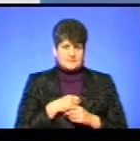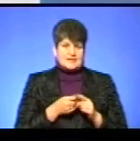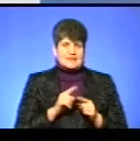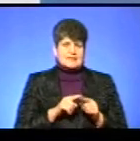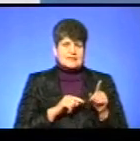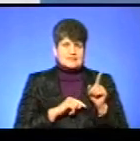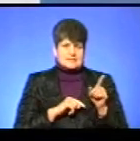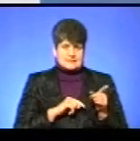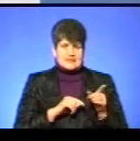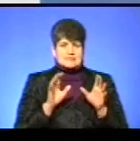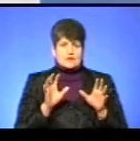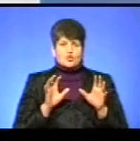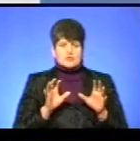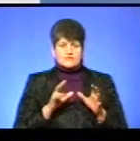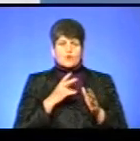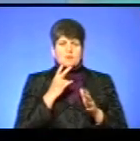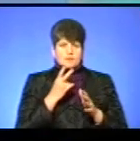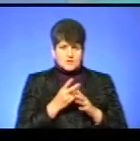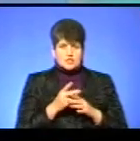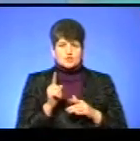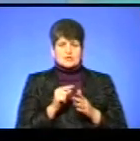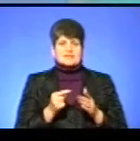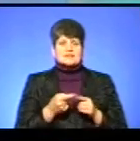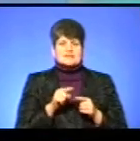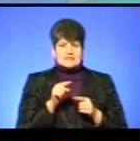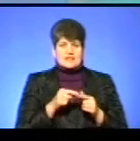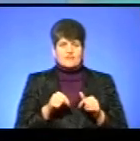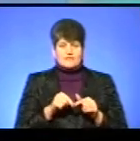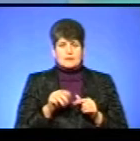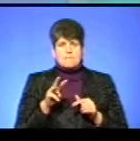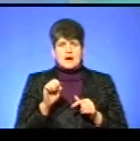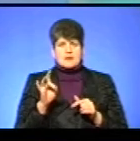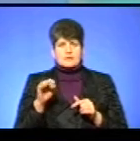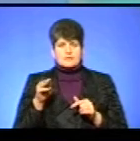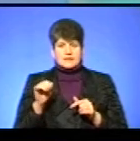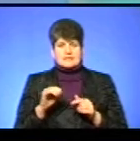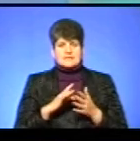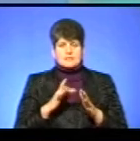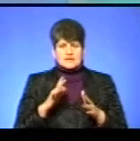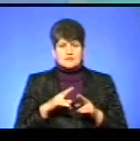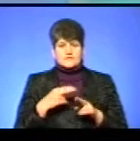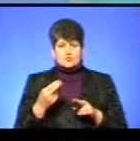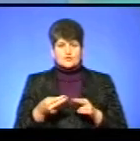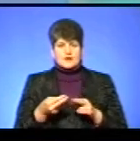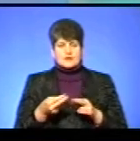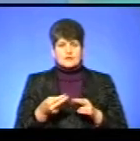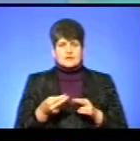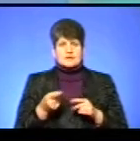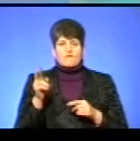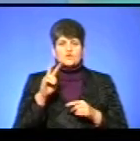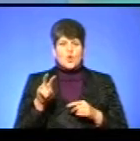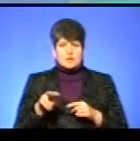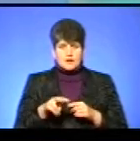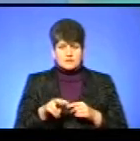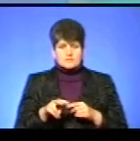це законодавство передбачає, що за вказаний витворений, саме Мартин Сріблястий, відшкодування шкоди там іде в доларах,